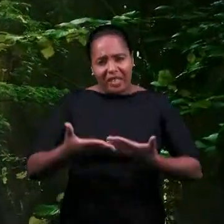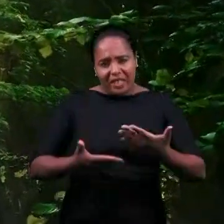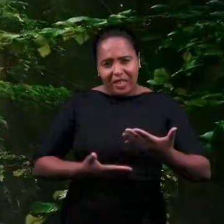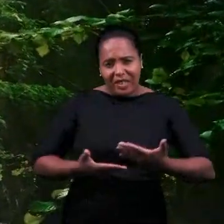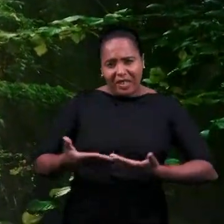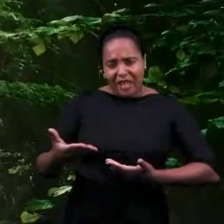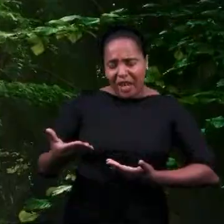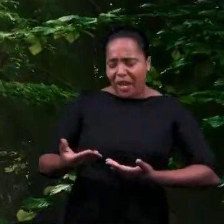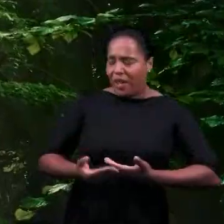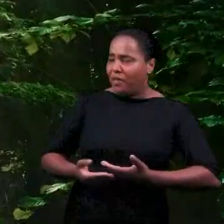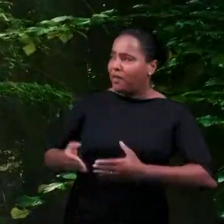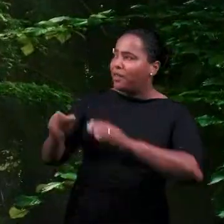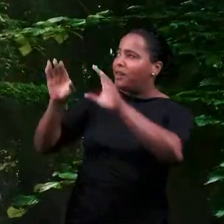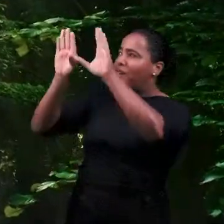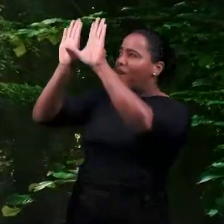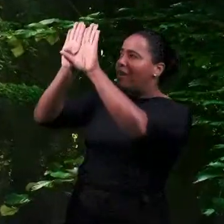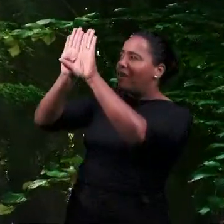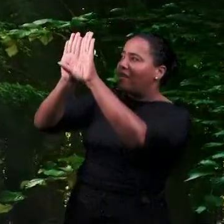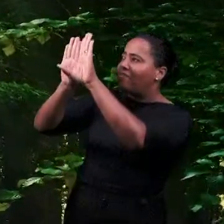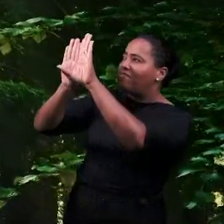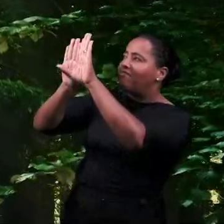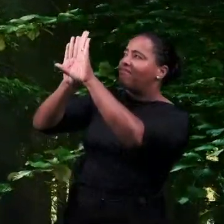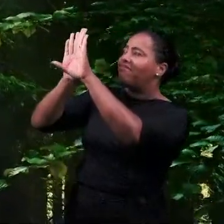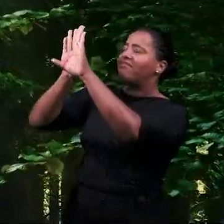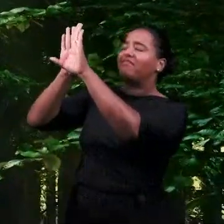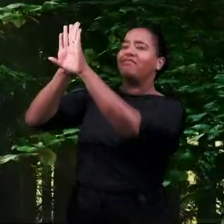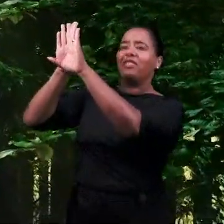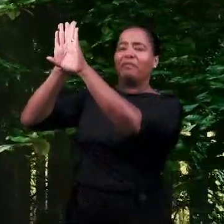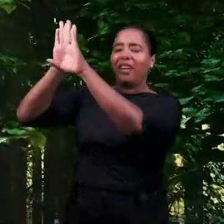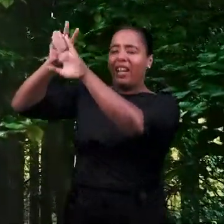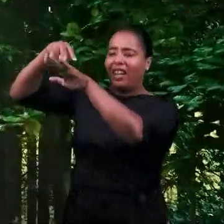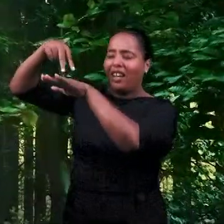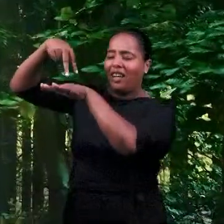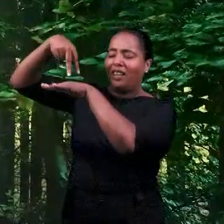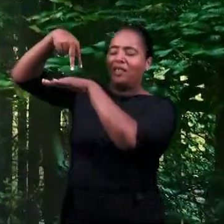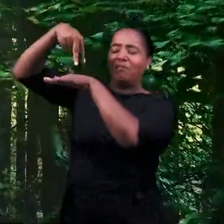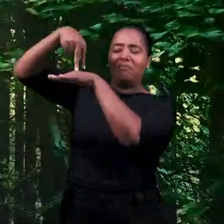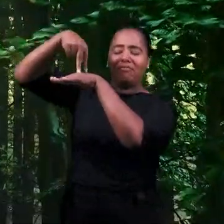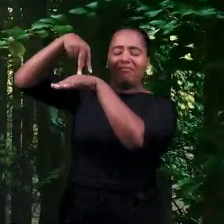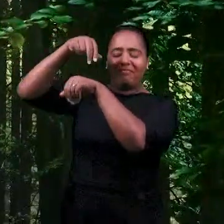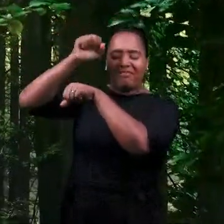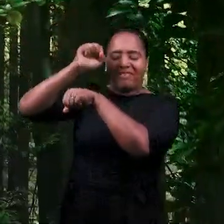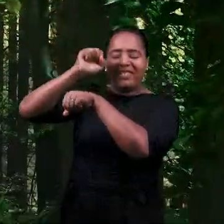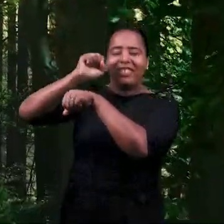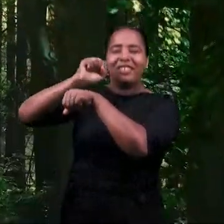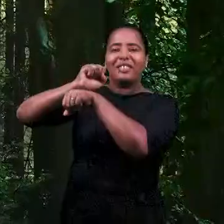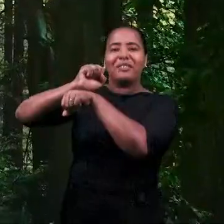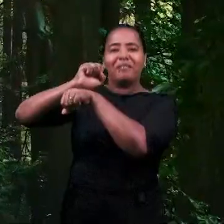Вот Он у двери ожидая постоянно